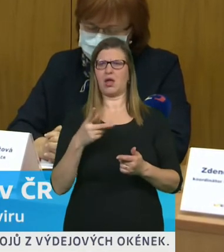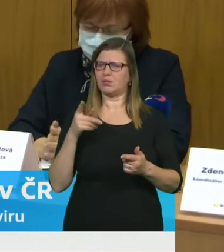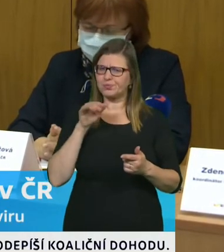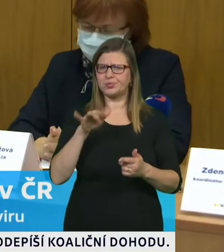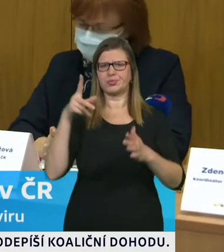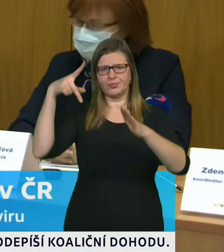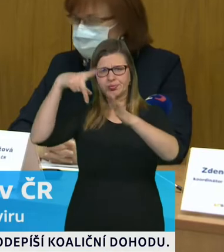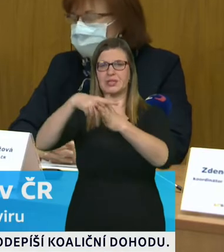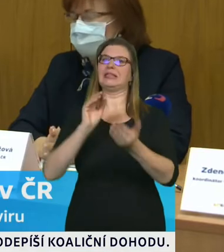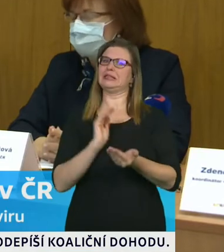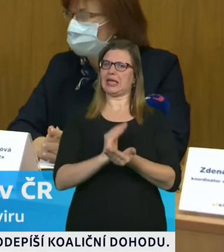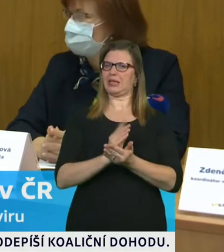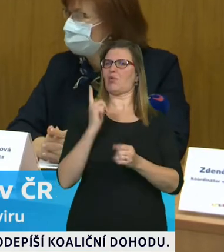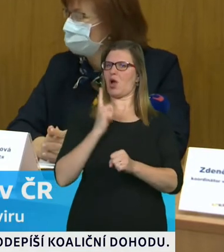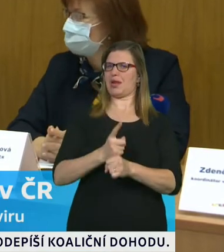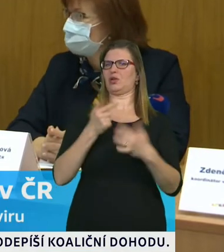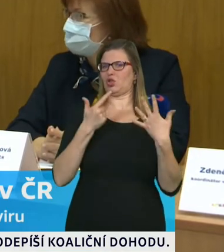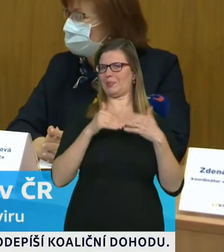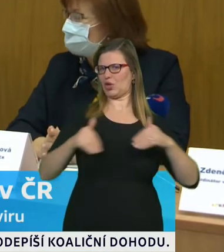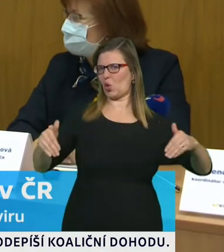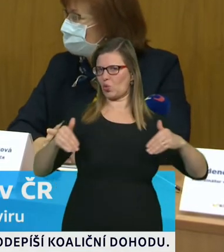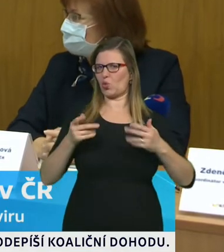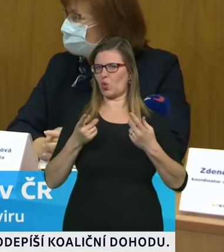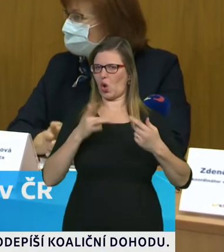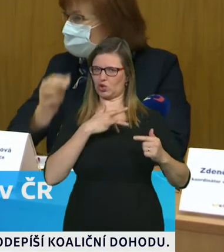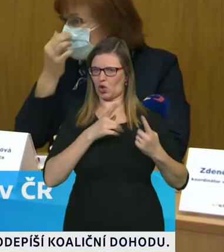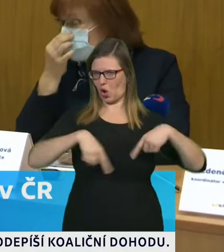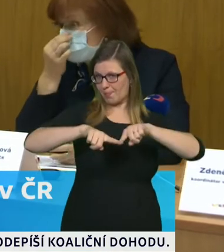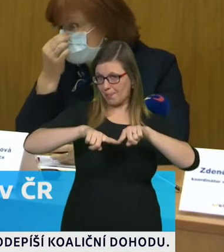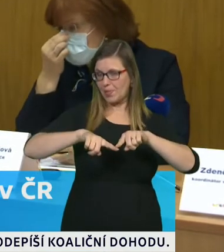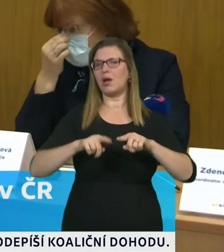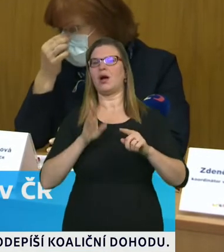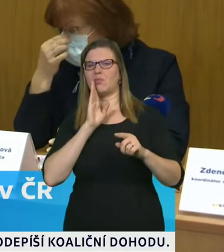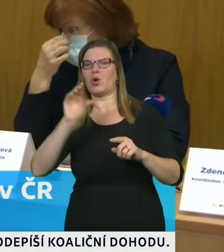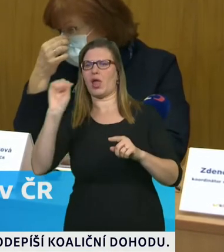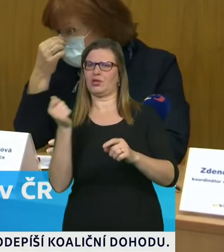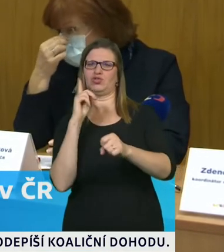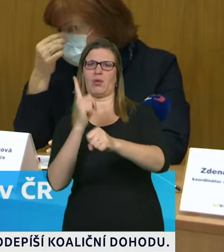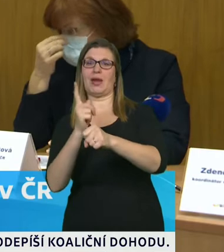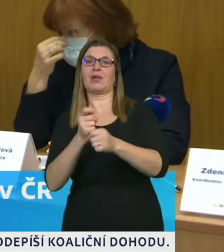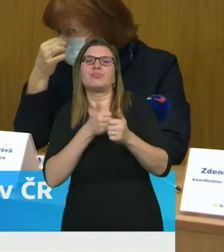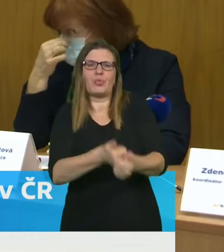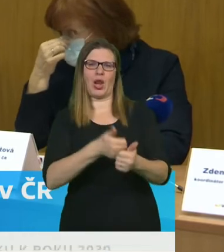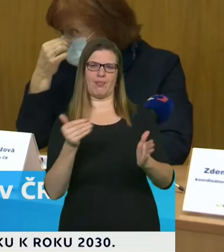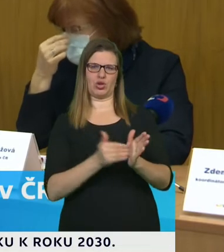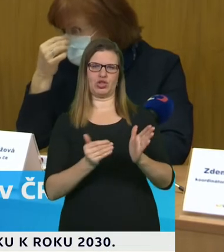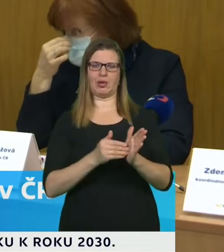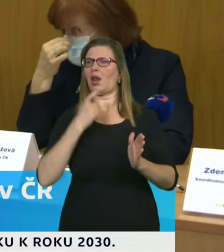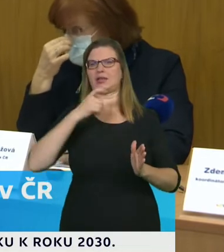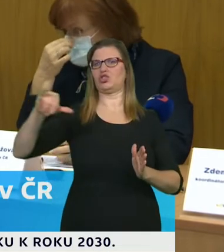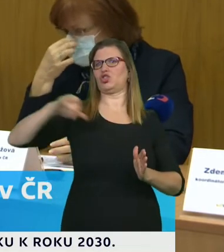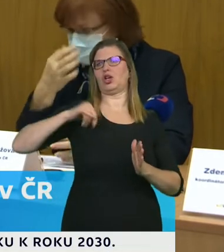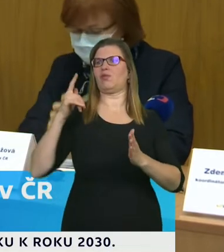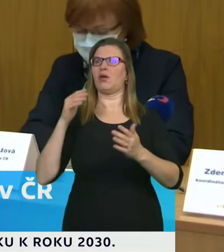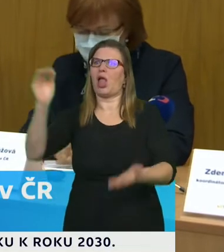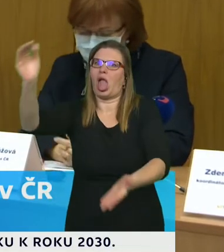tak jak říkal pan doktor ty vakciny budou docházet postupně tak musíme i uvnitř té prioritizace nastavit jak to bude v